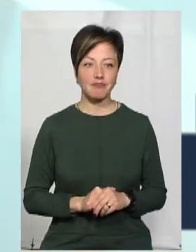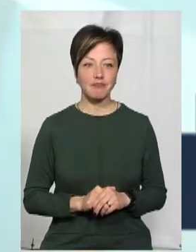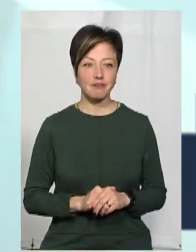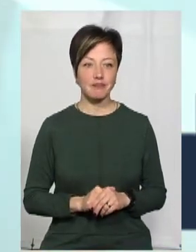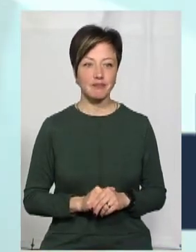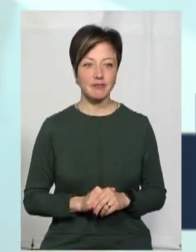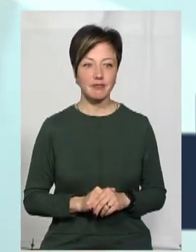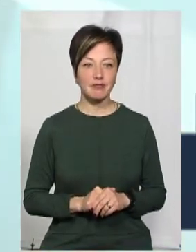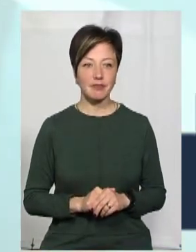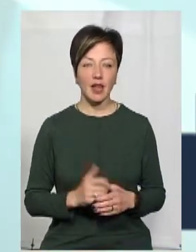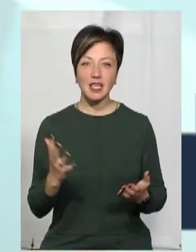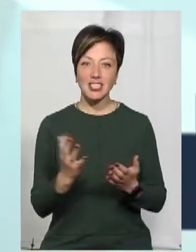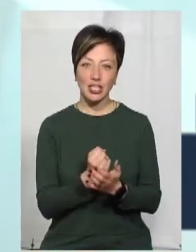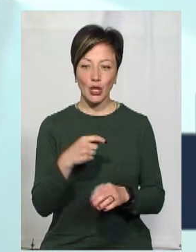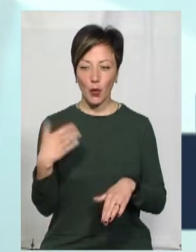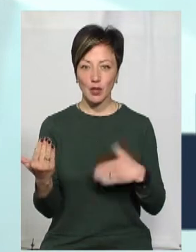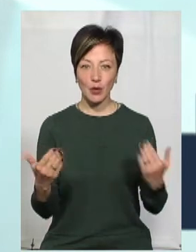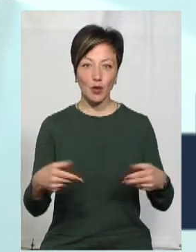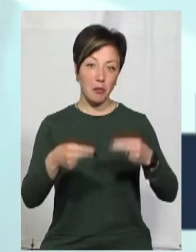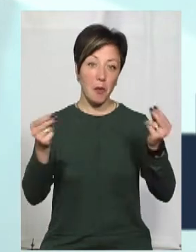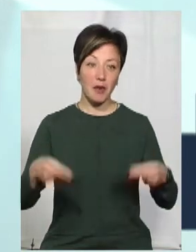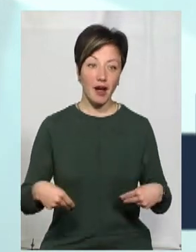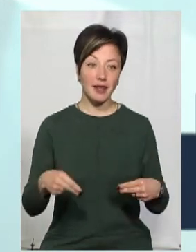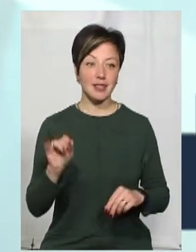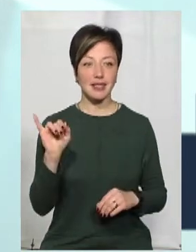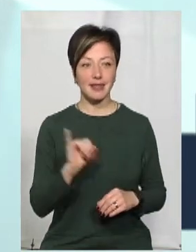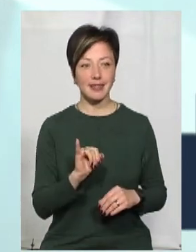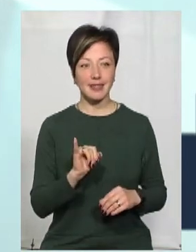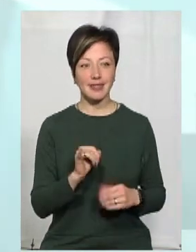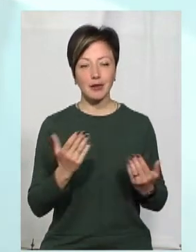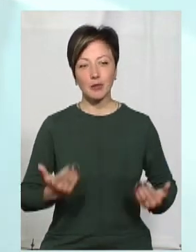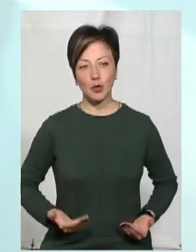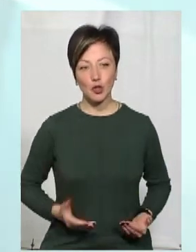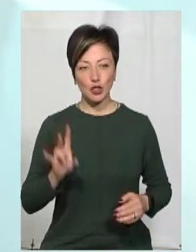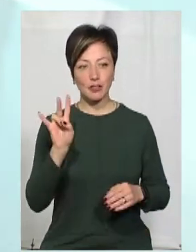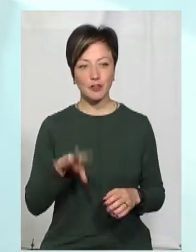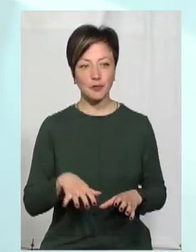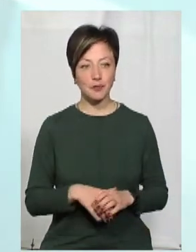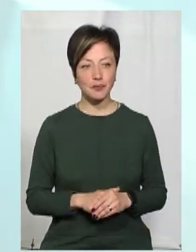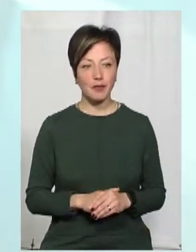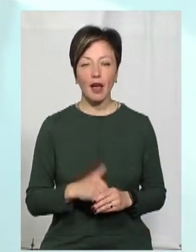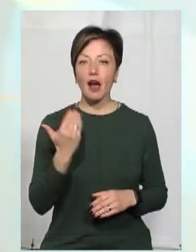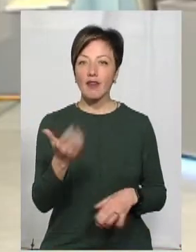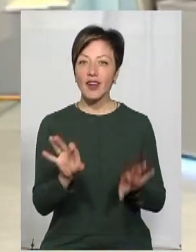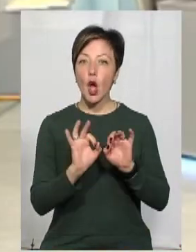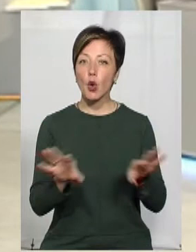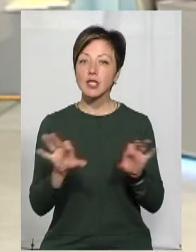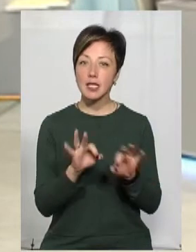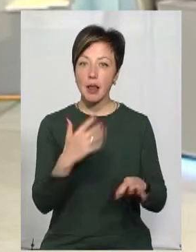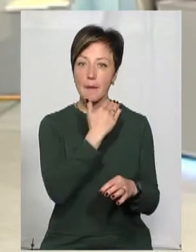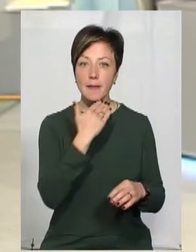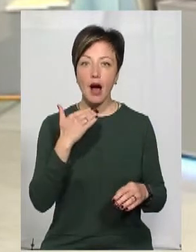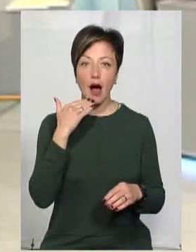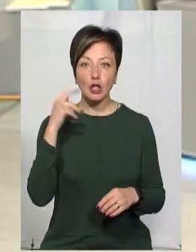Вони якось не йшли один другого, побралися, так, і прожили. Ви розказали про те, що